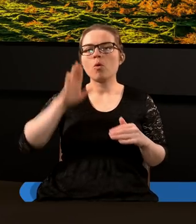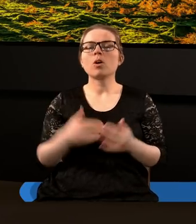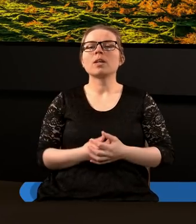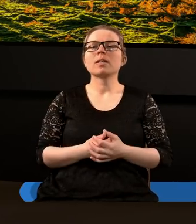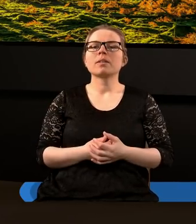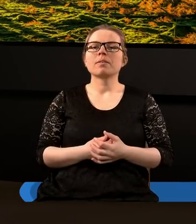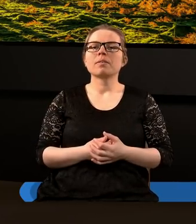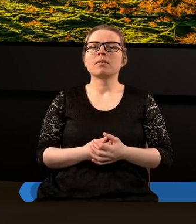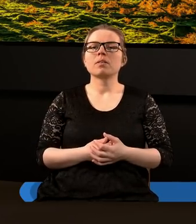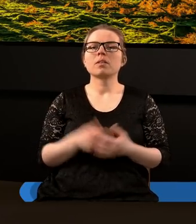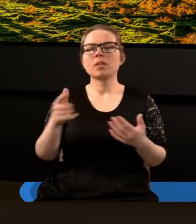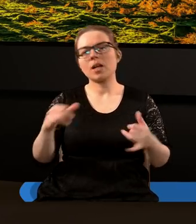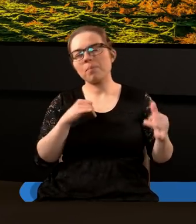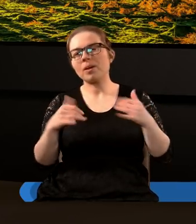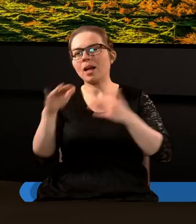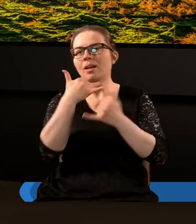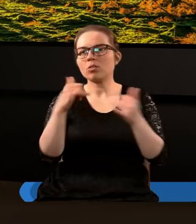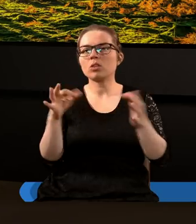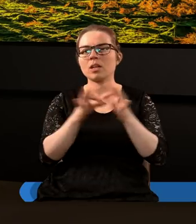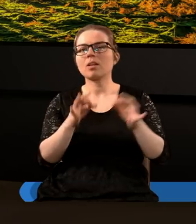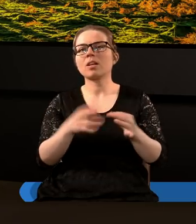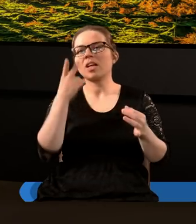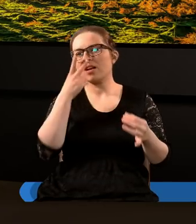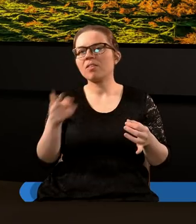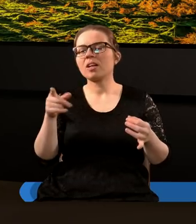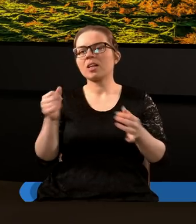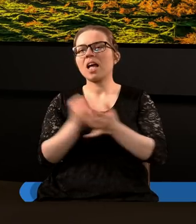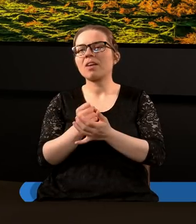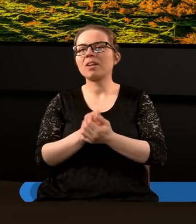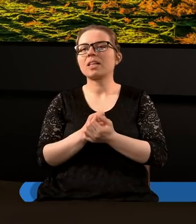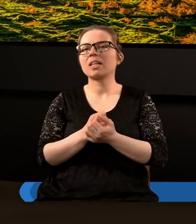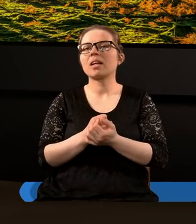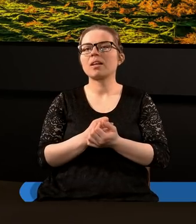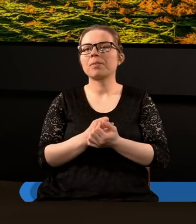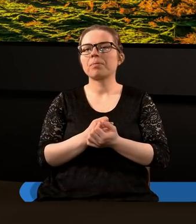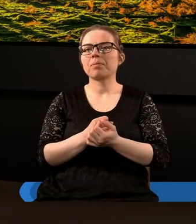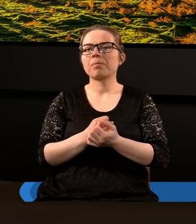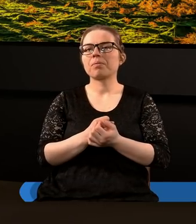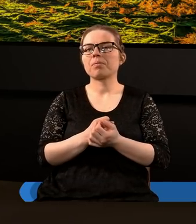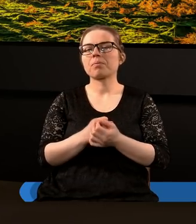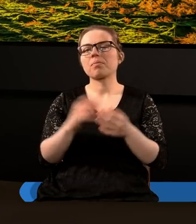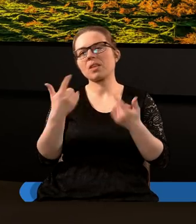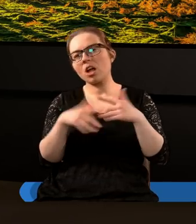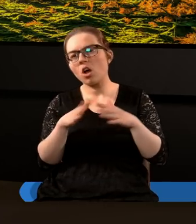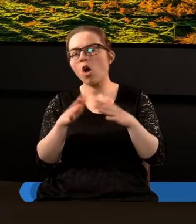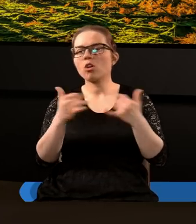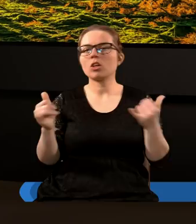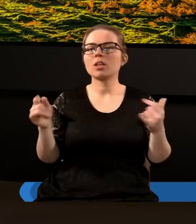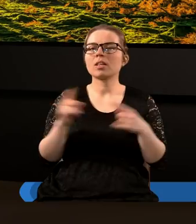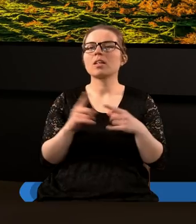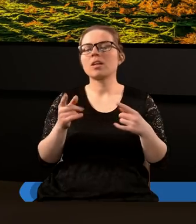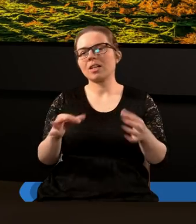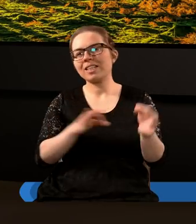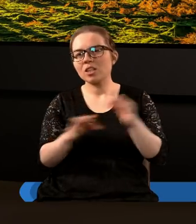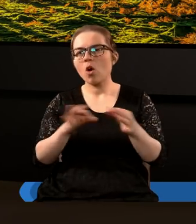jeżeli w taki sposób Pan Bóg panuje nad historią to tak samo panuje nad historią mojego Kościoła panuje